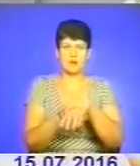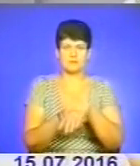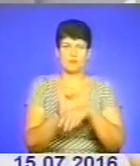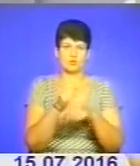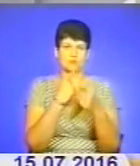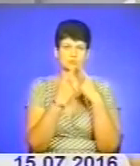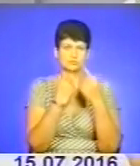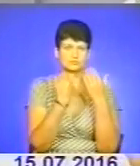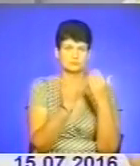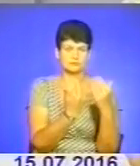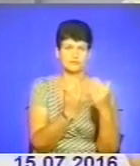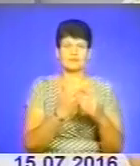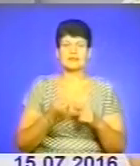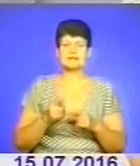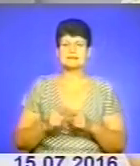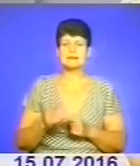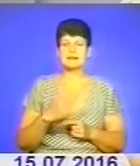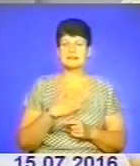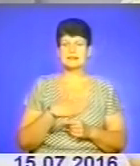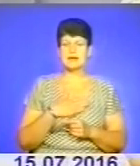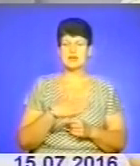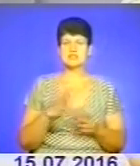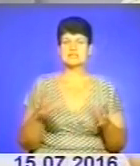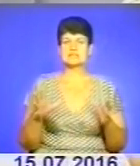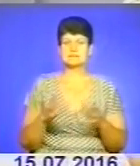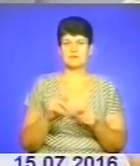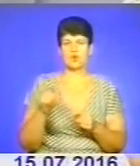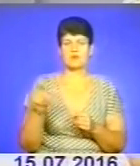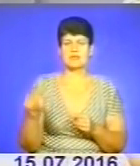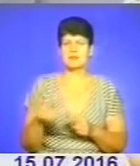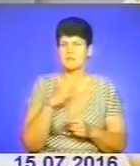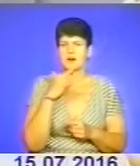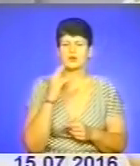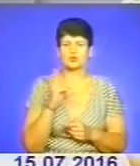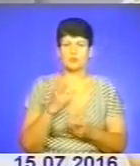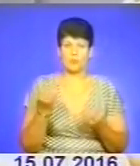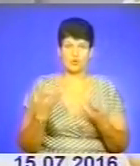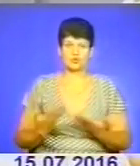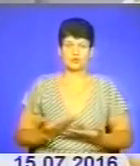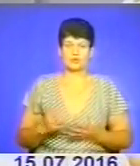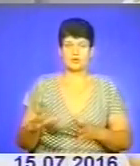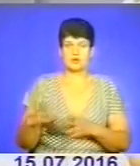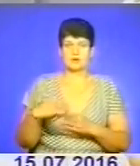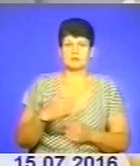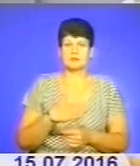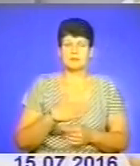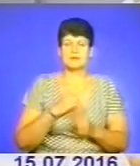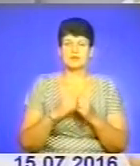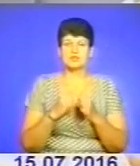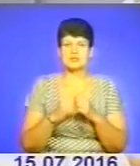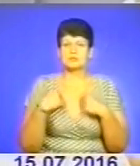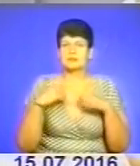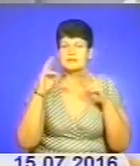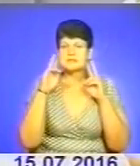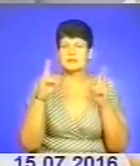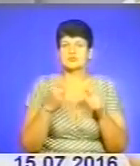поговорити. Це наші співгромадяни, багато хто, вони просто живуть поряд з нами, і ми часто-густо не знаємо,